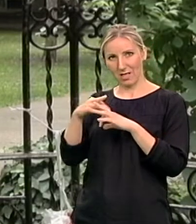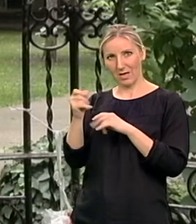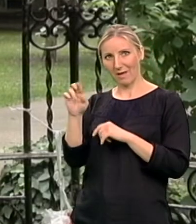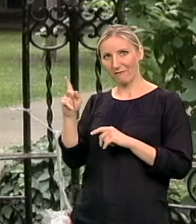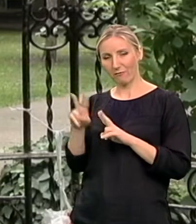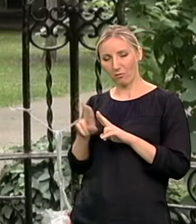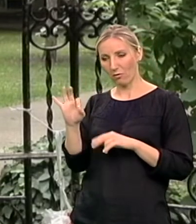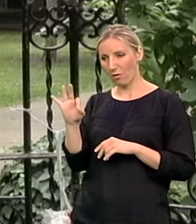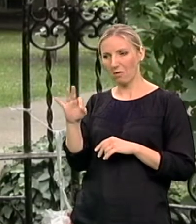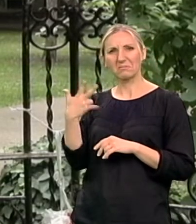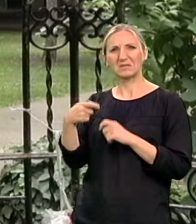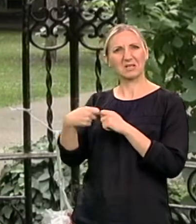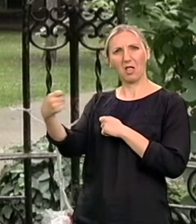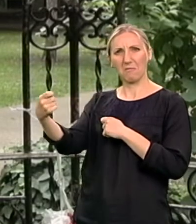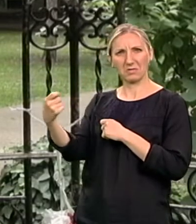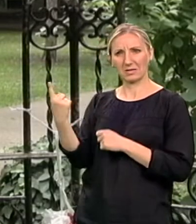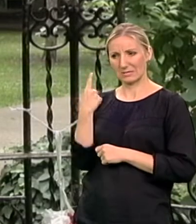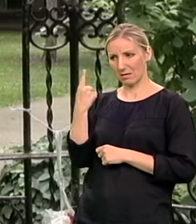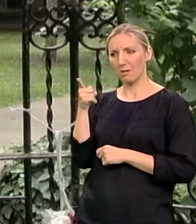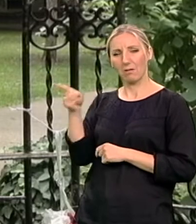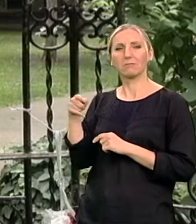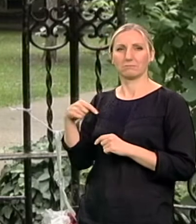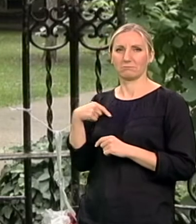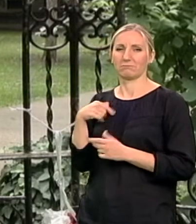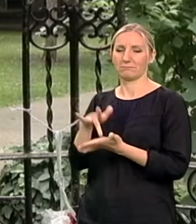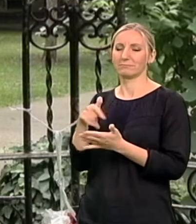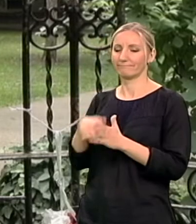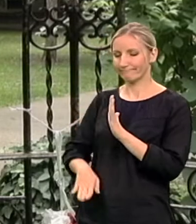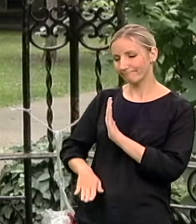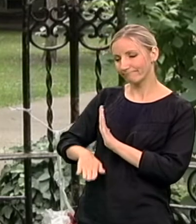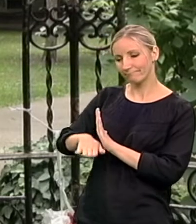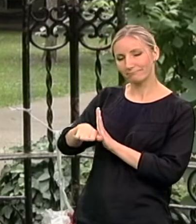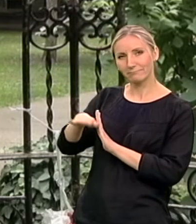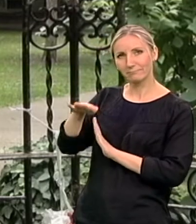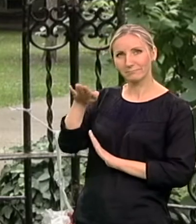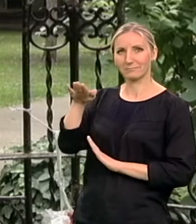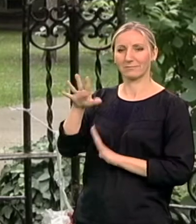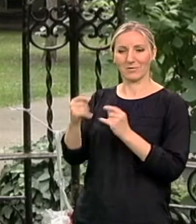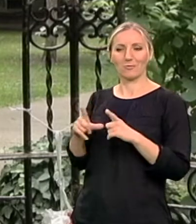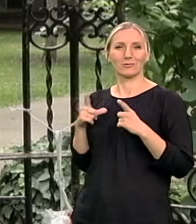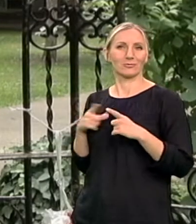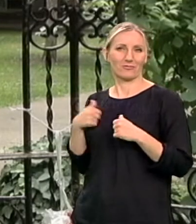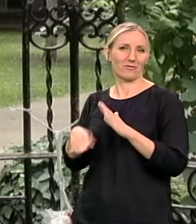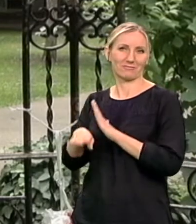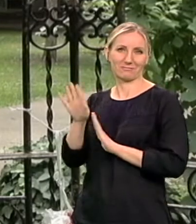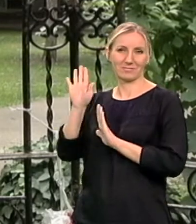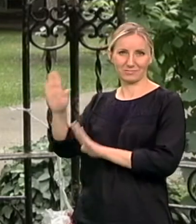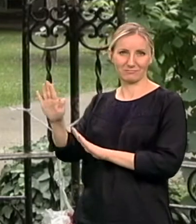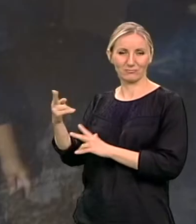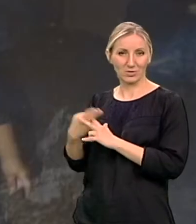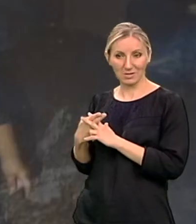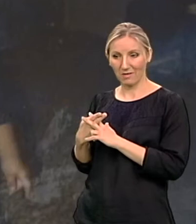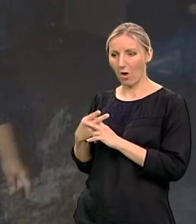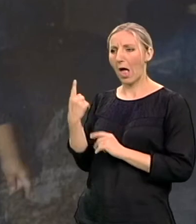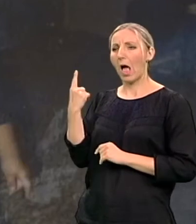km od Zrenjanina i bukvalno tamo sam provjela cijelo svoje detinstvo i bukvalno skoro čita život s obizirom da Zrenjaninu živi poslednje tri godine.